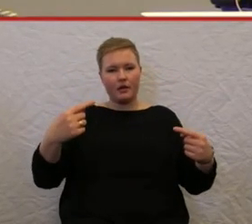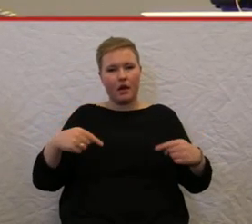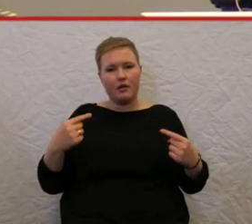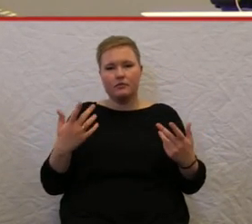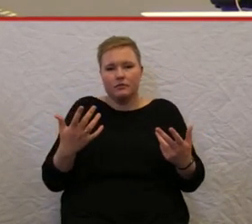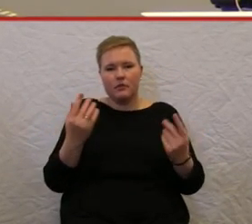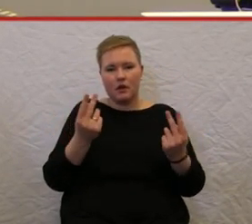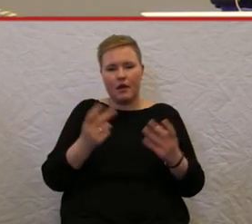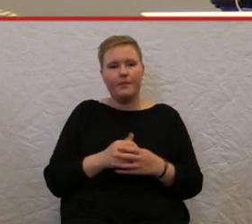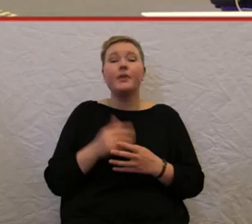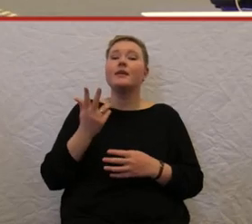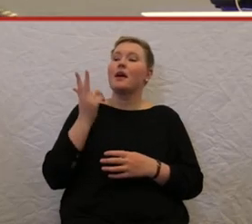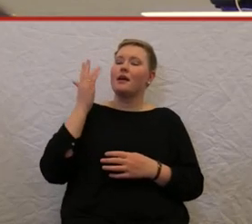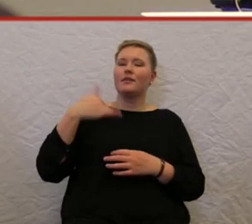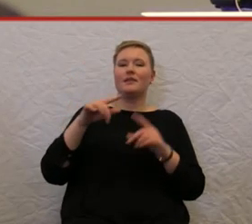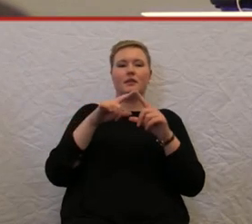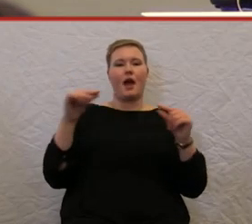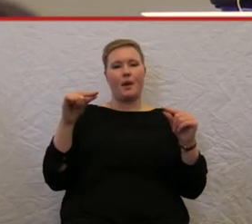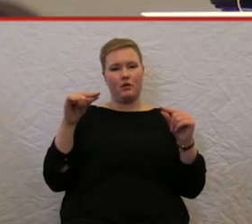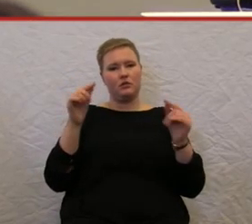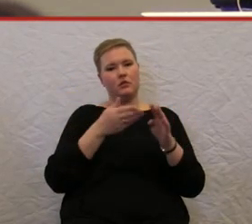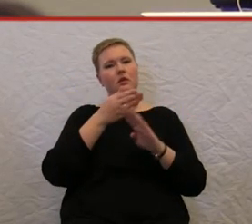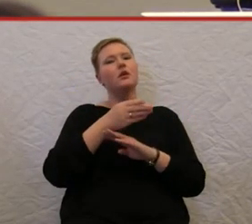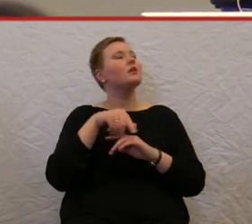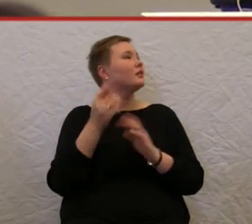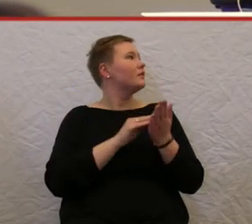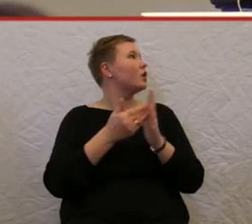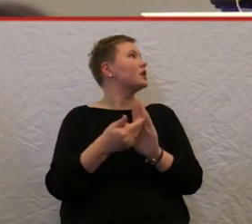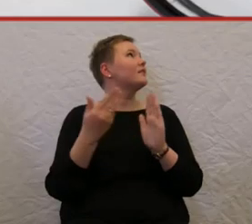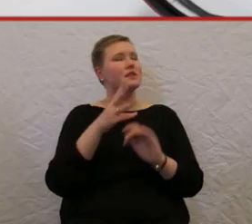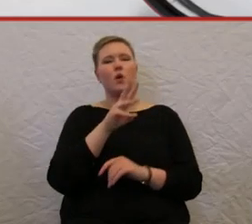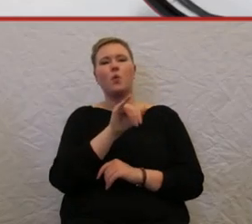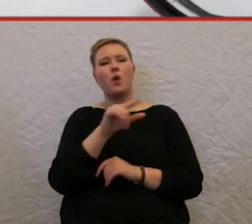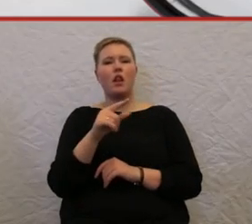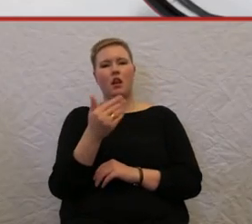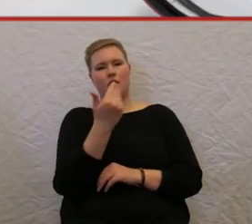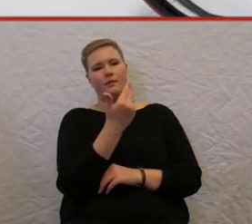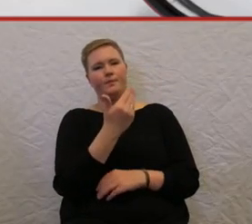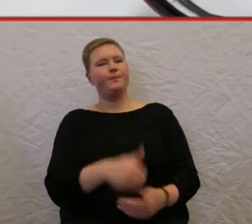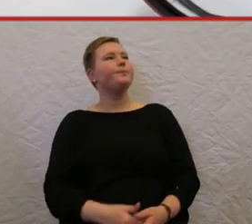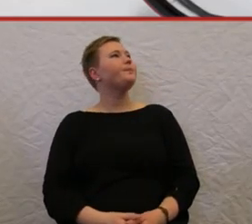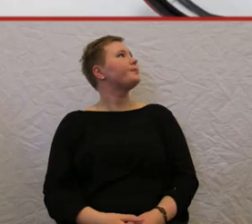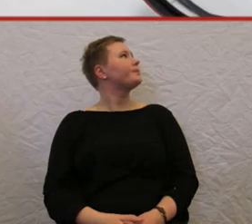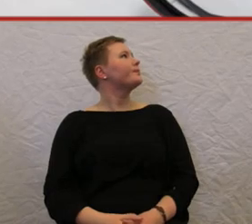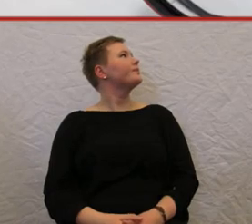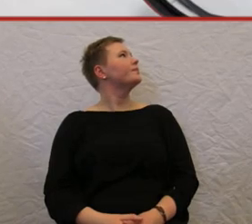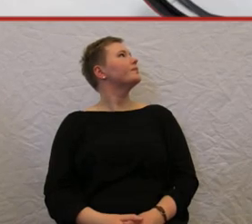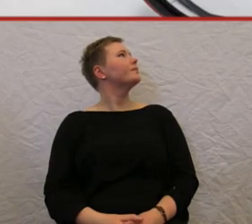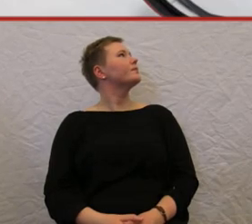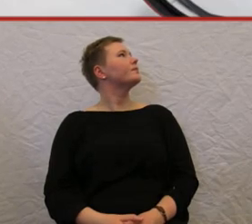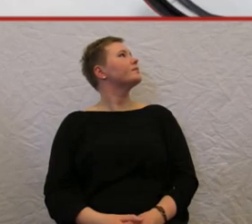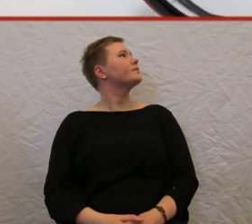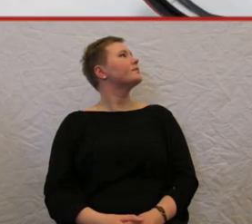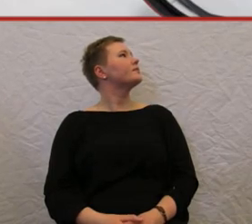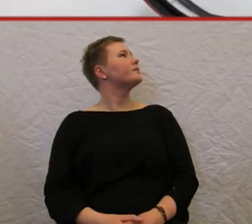in Japan, und da wurde mir der Will vorgestellt. Der Will ist ein ziemlich fancy, modern